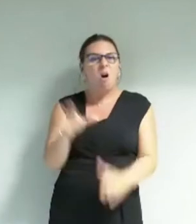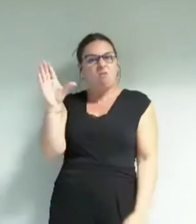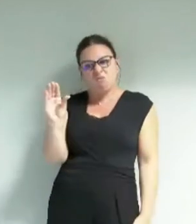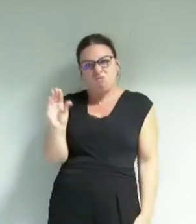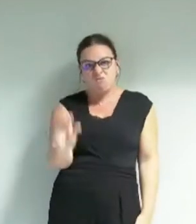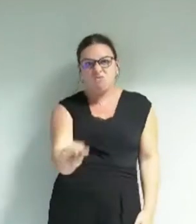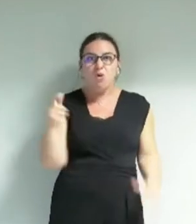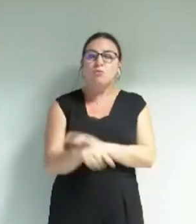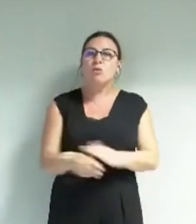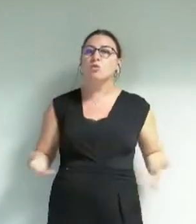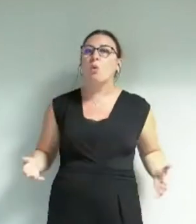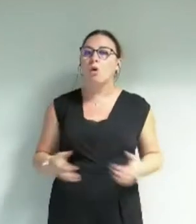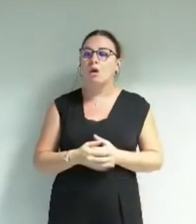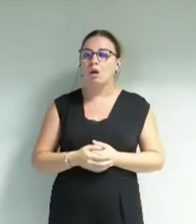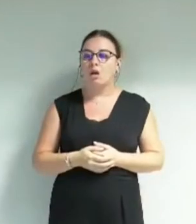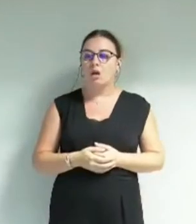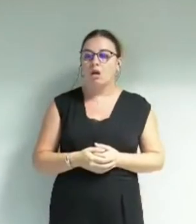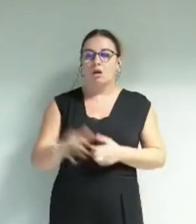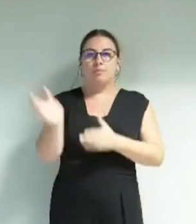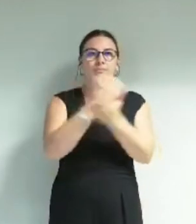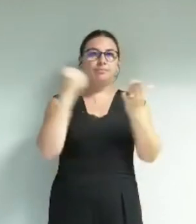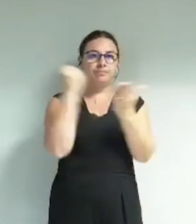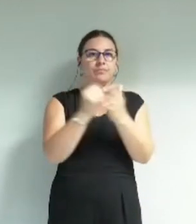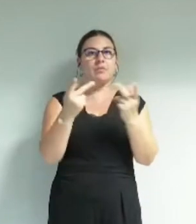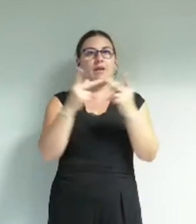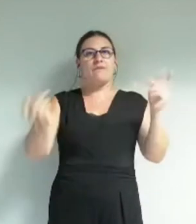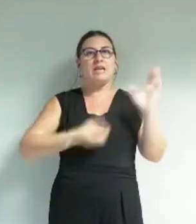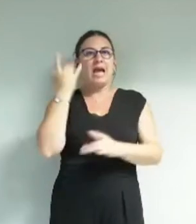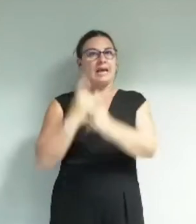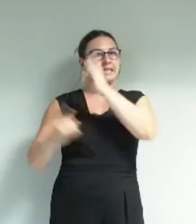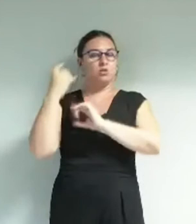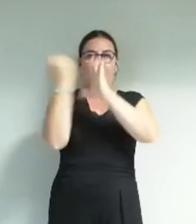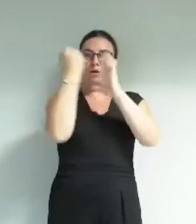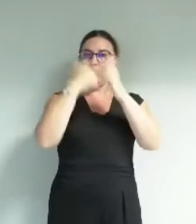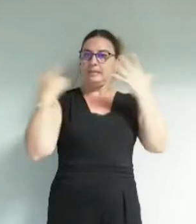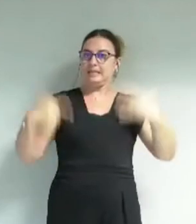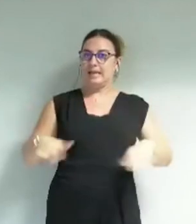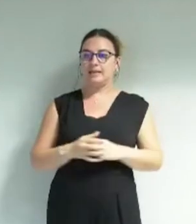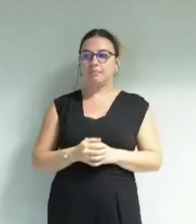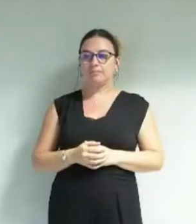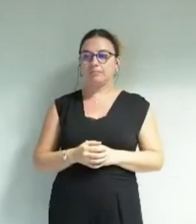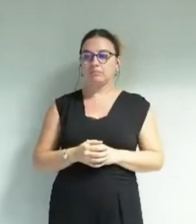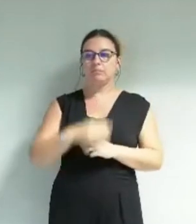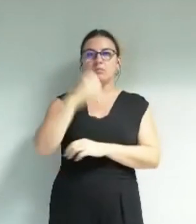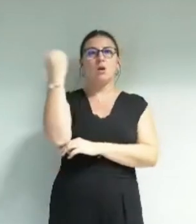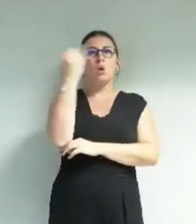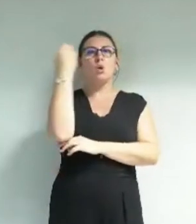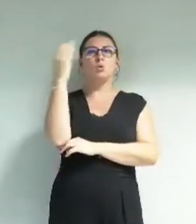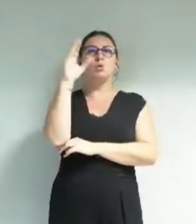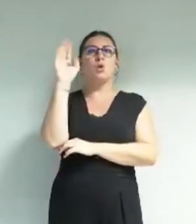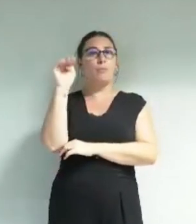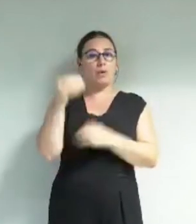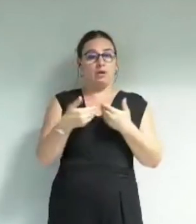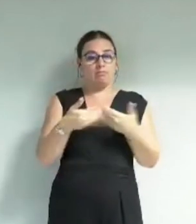subventions le label ville d'arrêt d'histoire obtenu en 2017 la tour Perret rénovée et bientôt